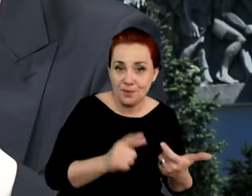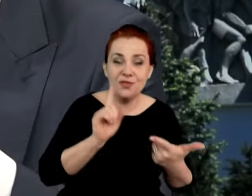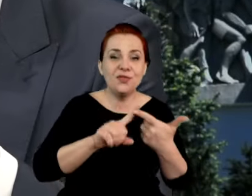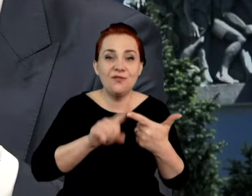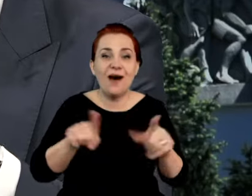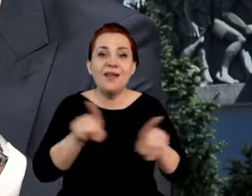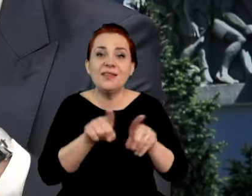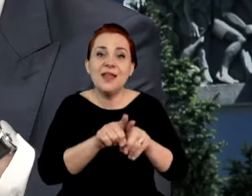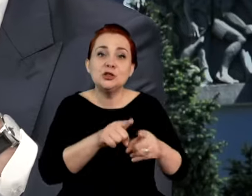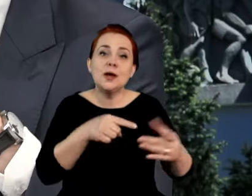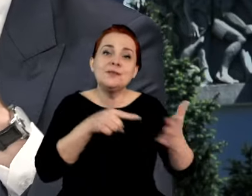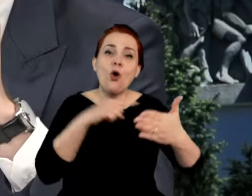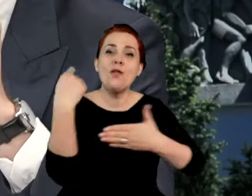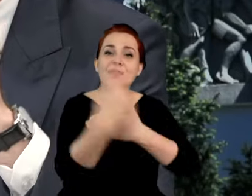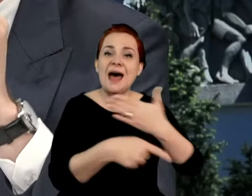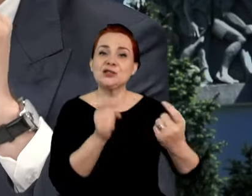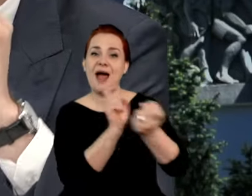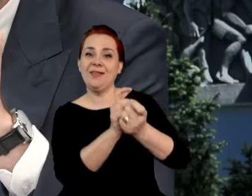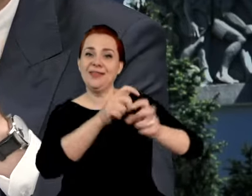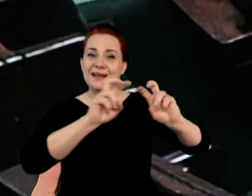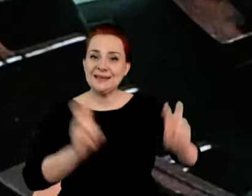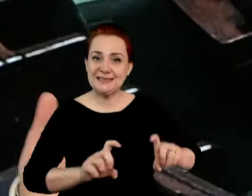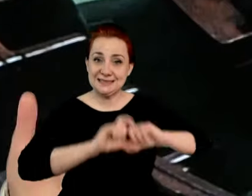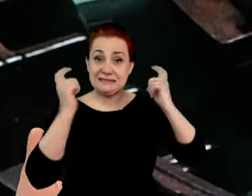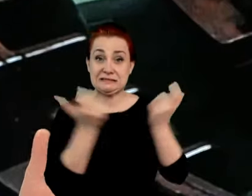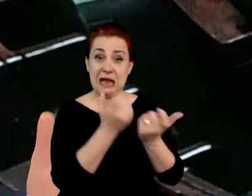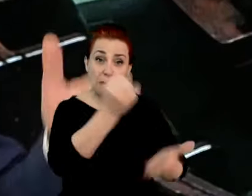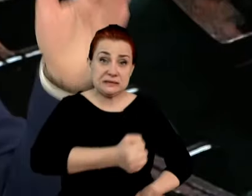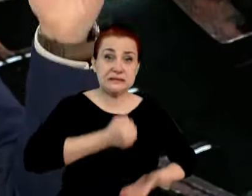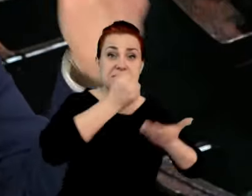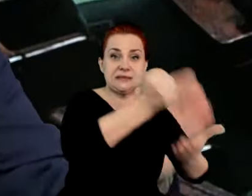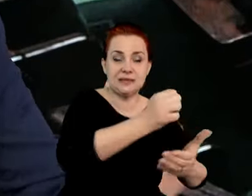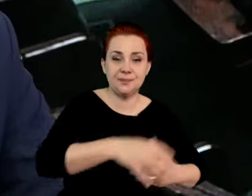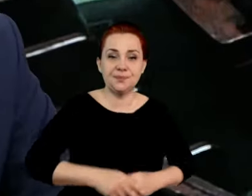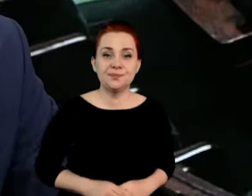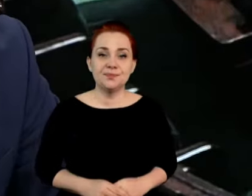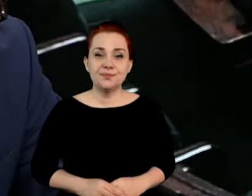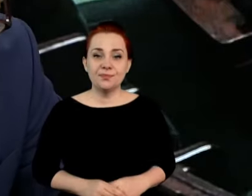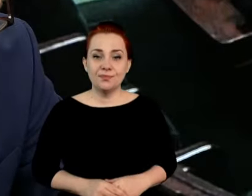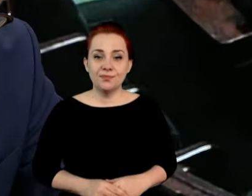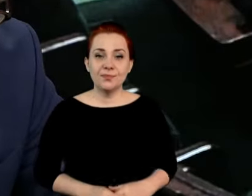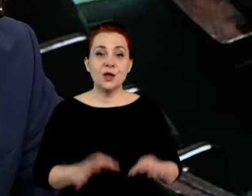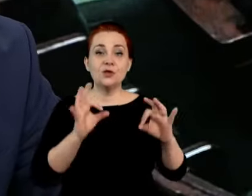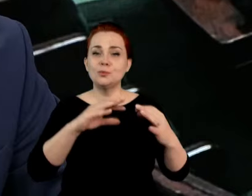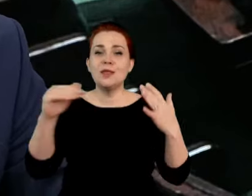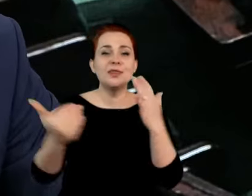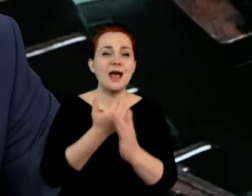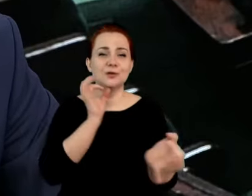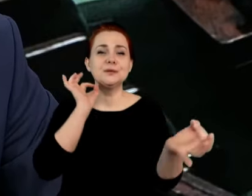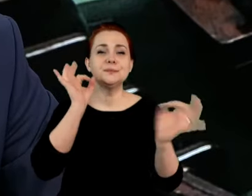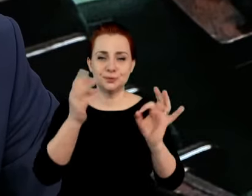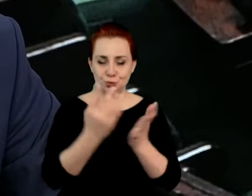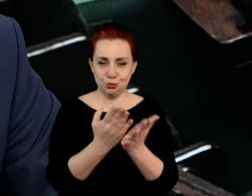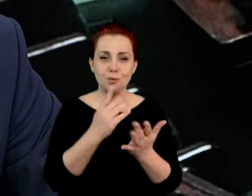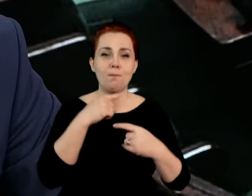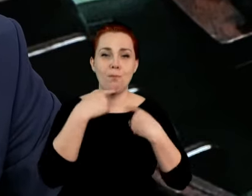na tarcze antykryzysowe. Więcej niż na cały program 500 zł. Ale siła nabywcza. Najnowsze dane. Już je przytaczamy.